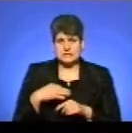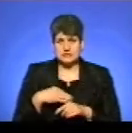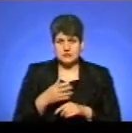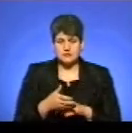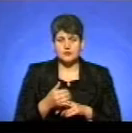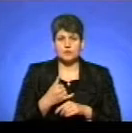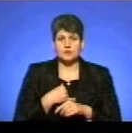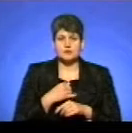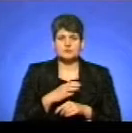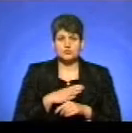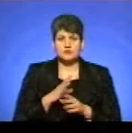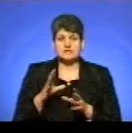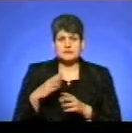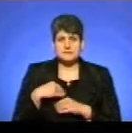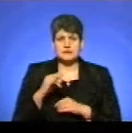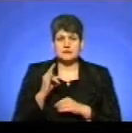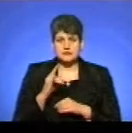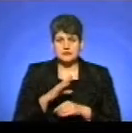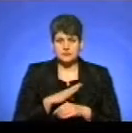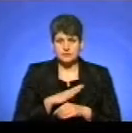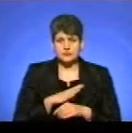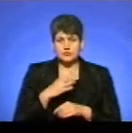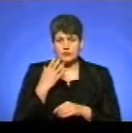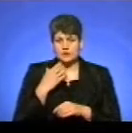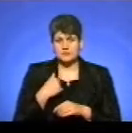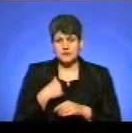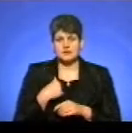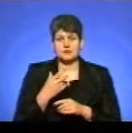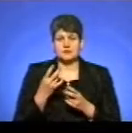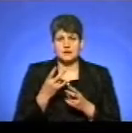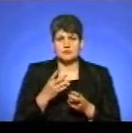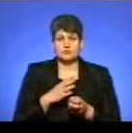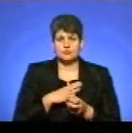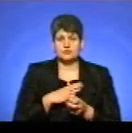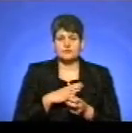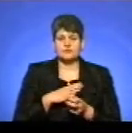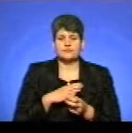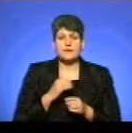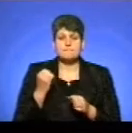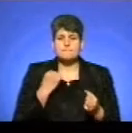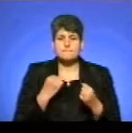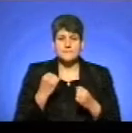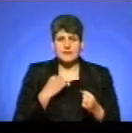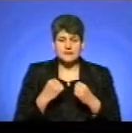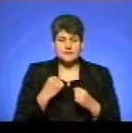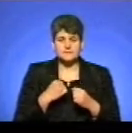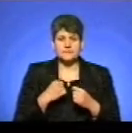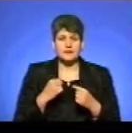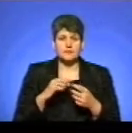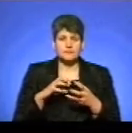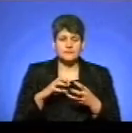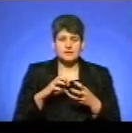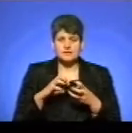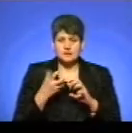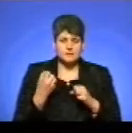у спільна дитина була. Коли мені прийшлося вже, коли я була бита, перебита, перемнута, коли